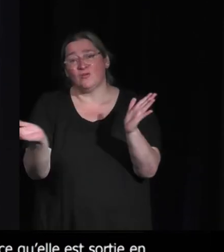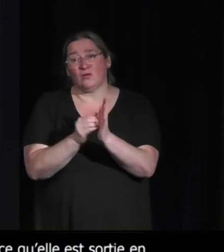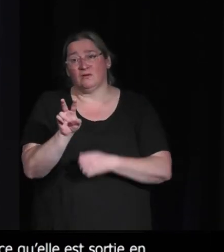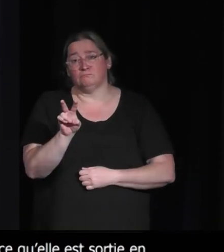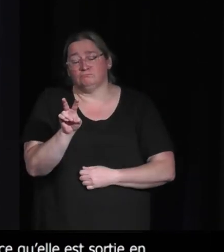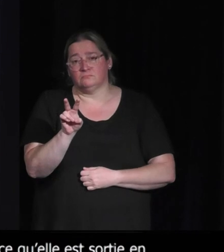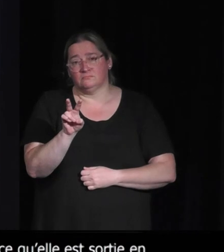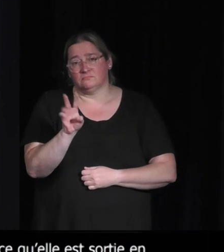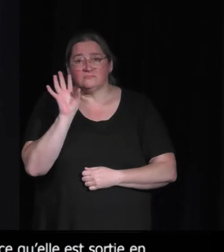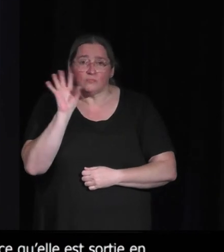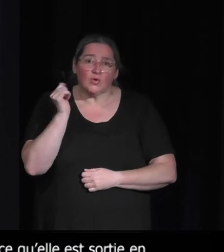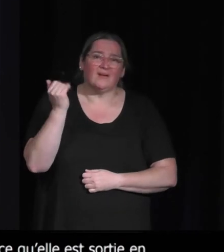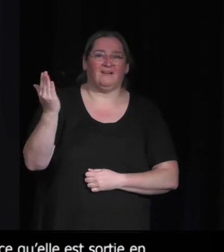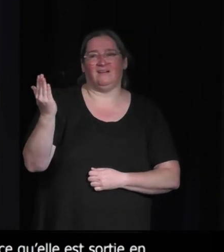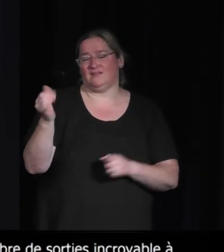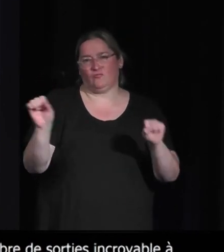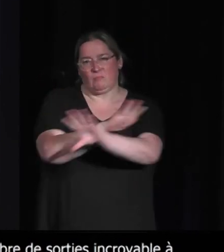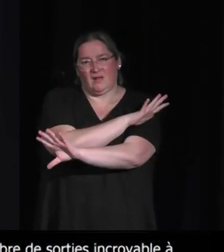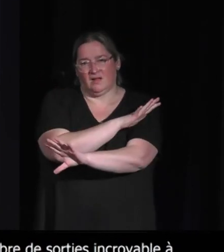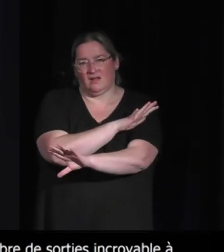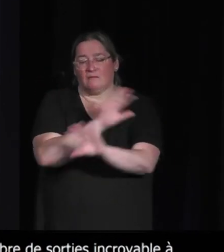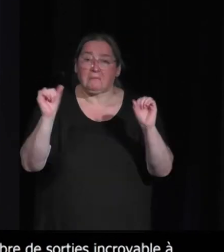voilà.